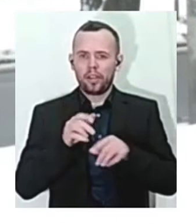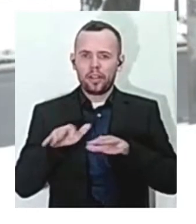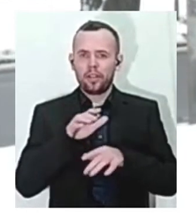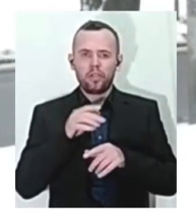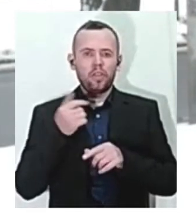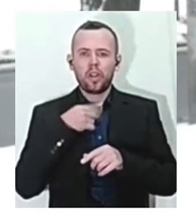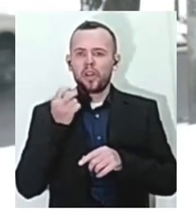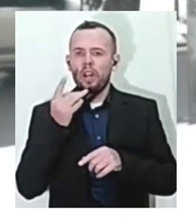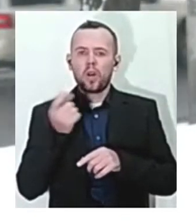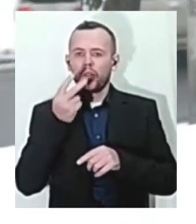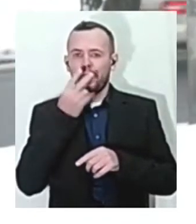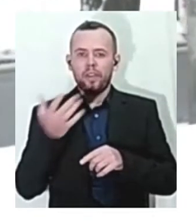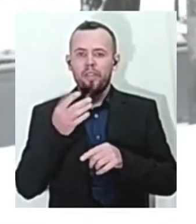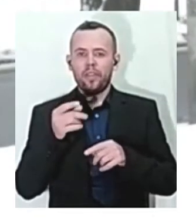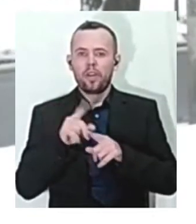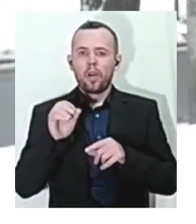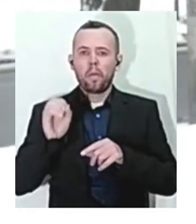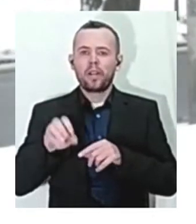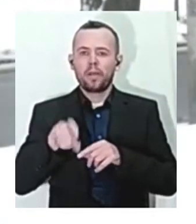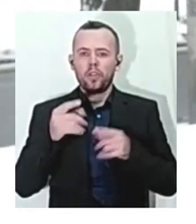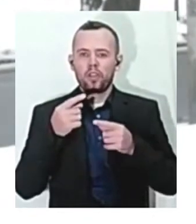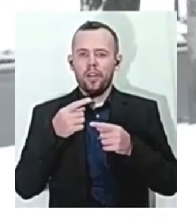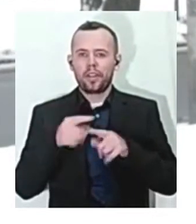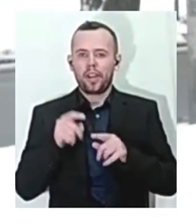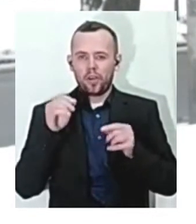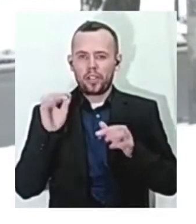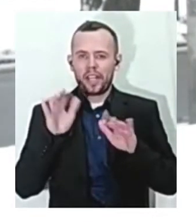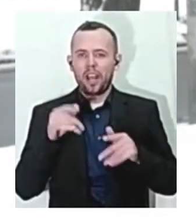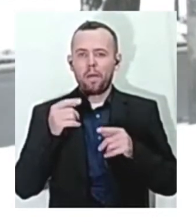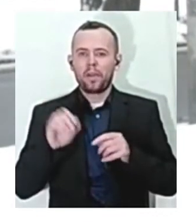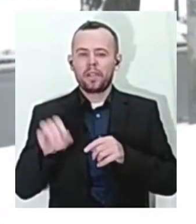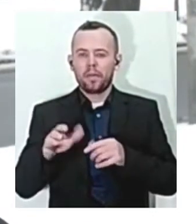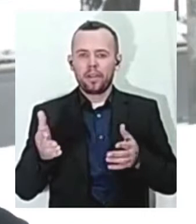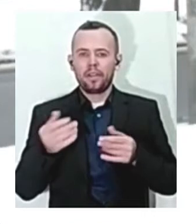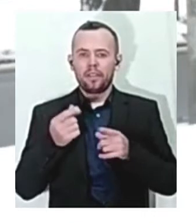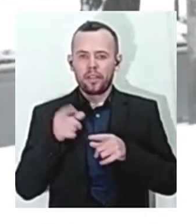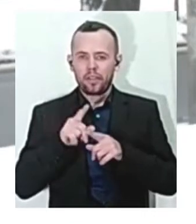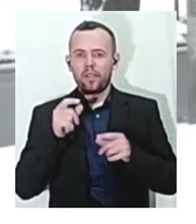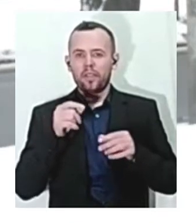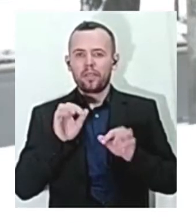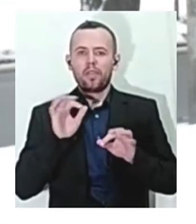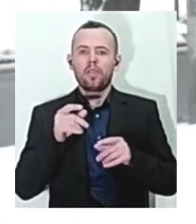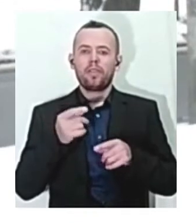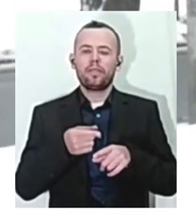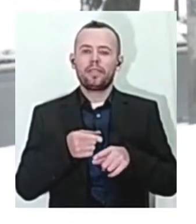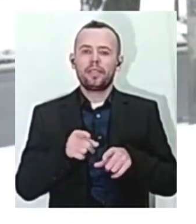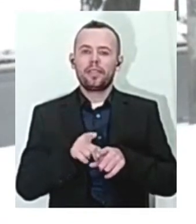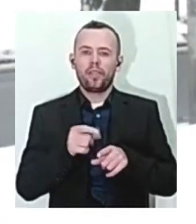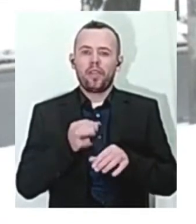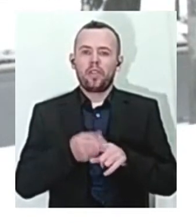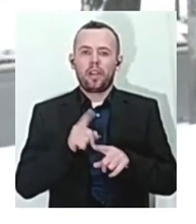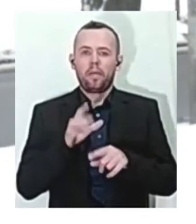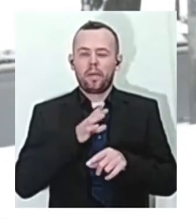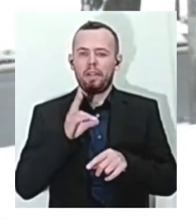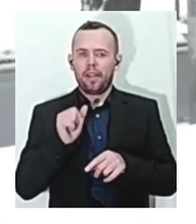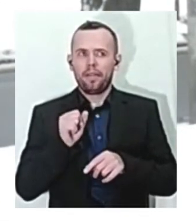посипачної техніки, снігопосипачної. Тобто, воді себе самі розкатують. До окраїння, я сьогодні був на седьмому